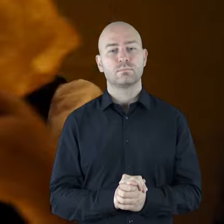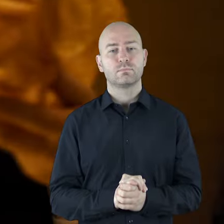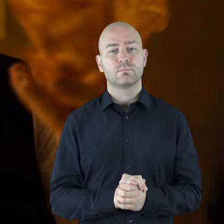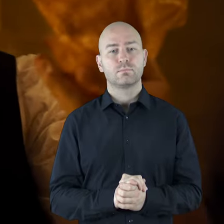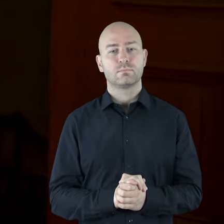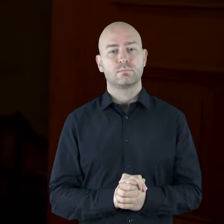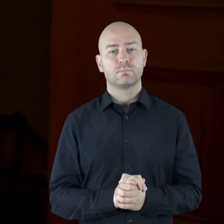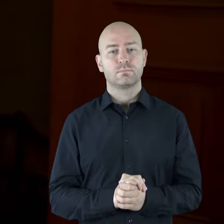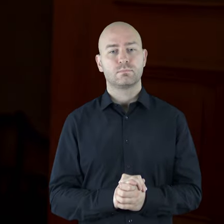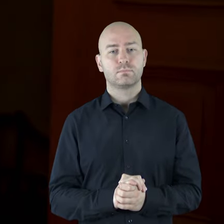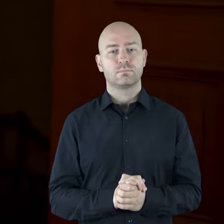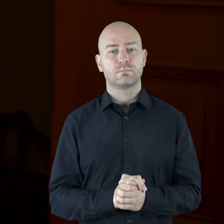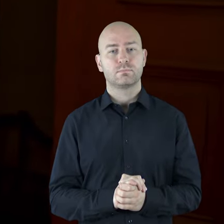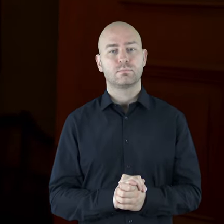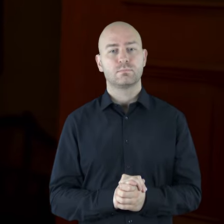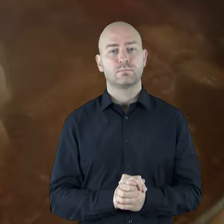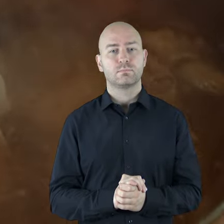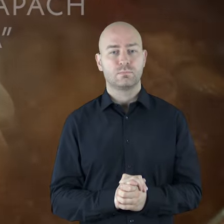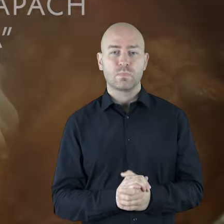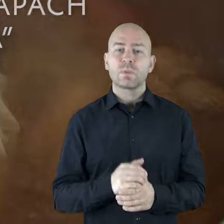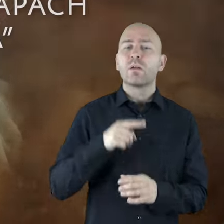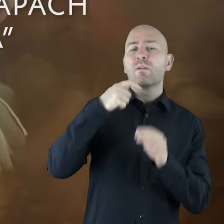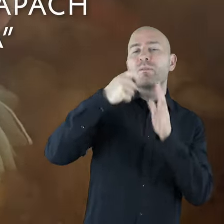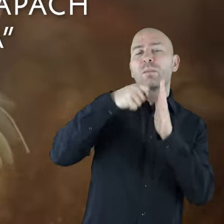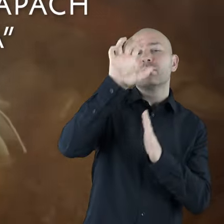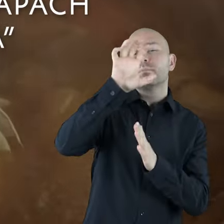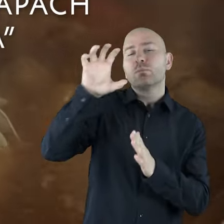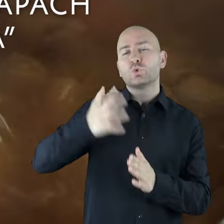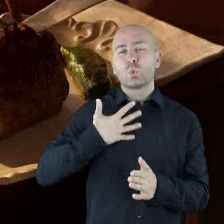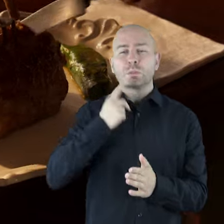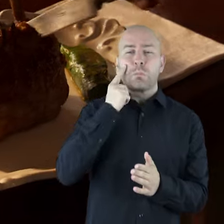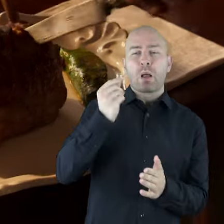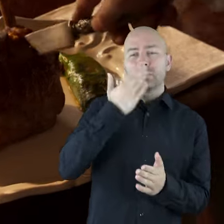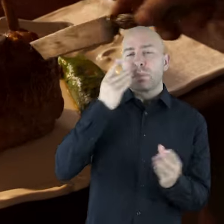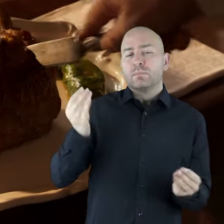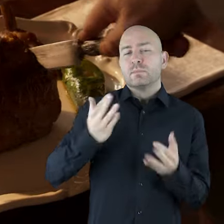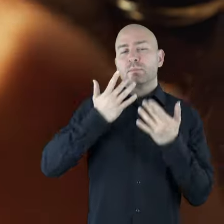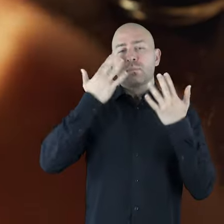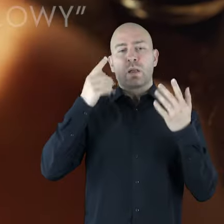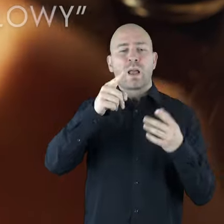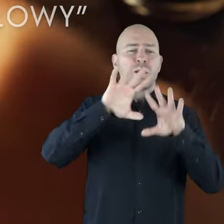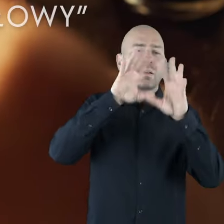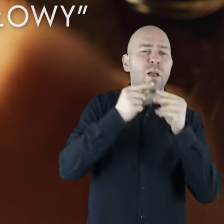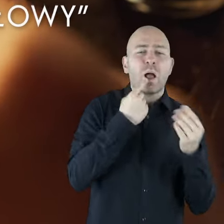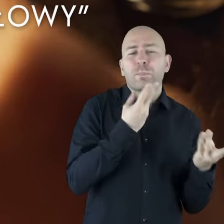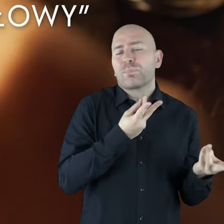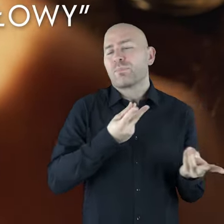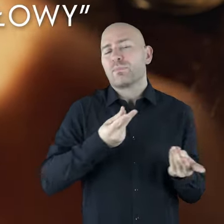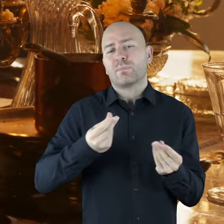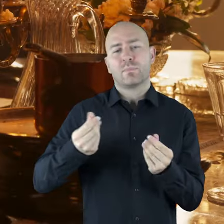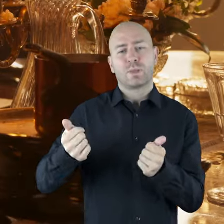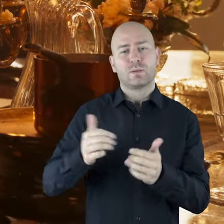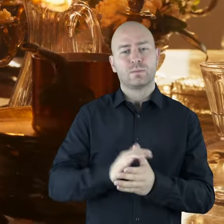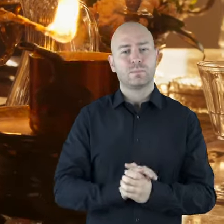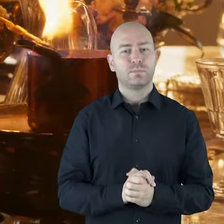podanych wykwintnych potraw. Napisy, poczujesz smak i zapach każdego ujęcia, The Telegraph. Niesłychanie zmysłowy, time out.